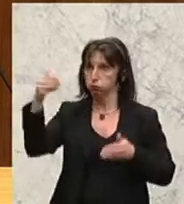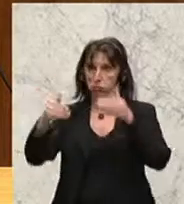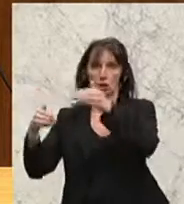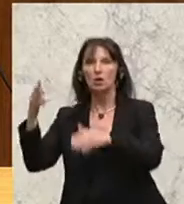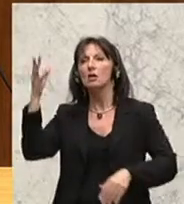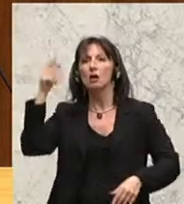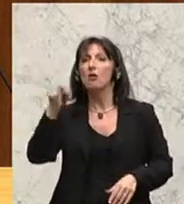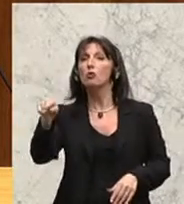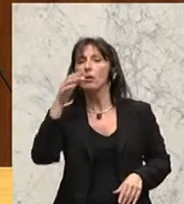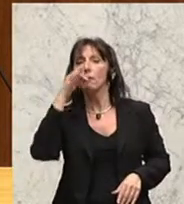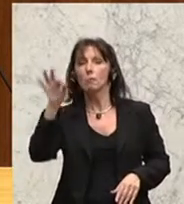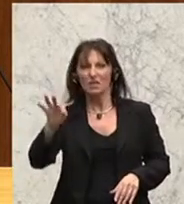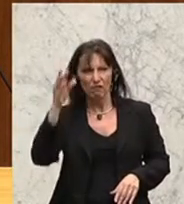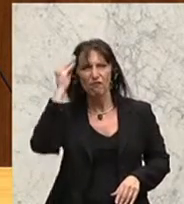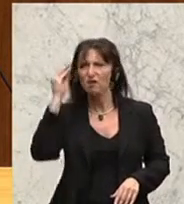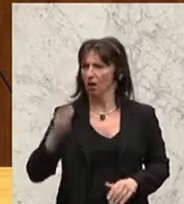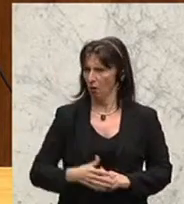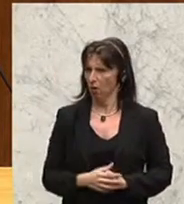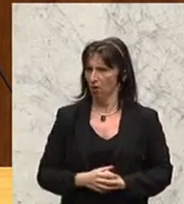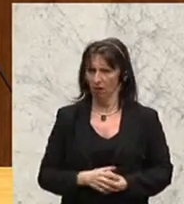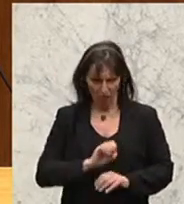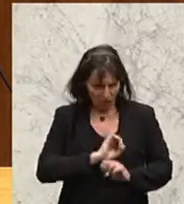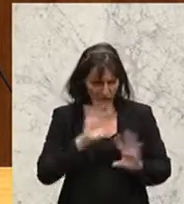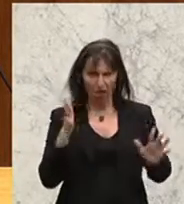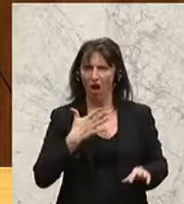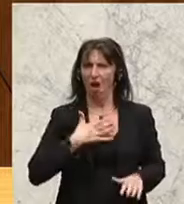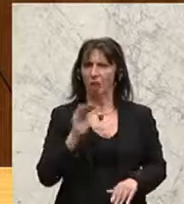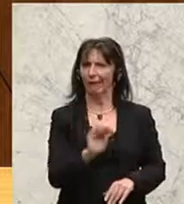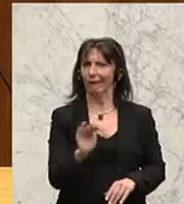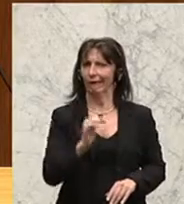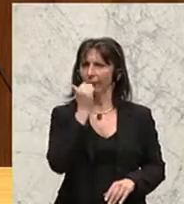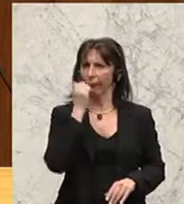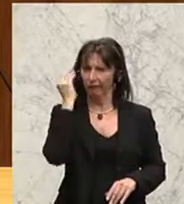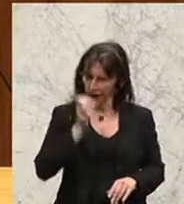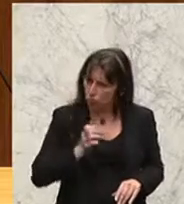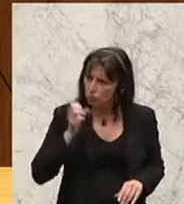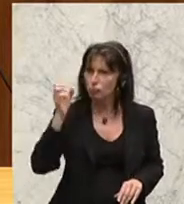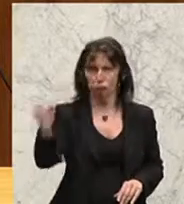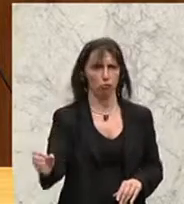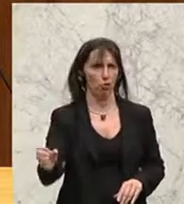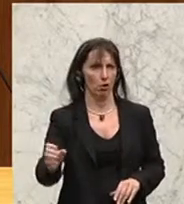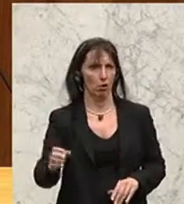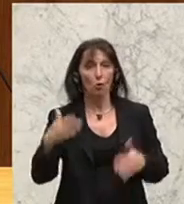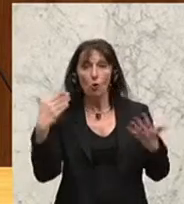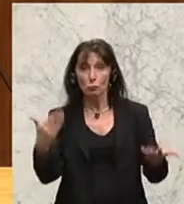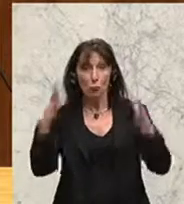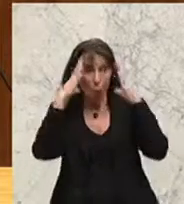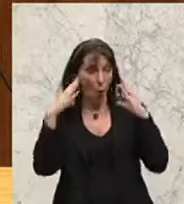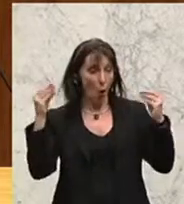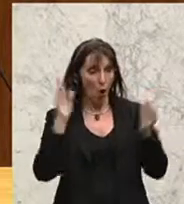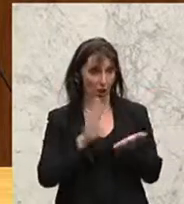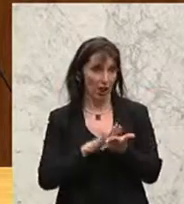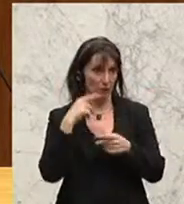Na, was glauben Sie, was der Herr Landeshauptmann für Probleme kriegt mit seiner öffentlichen Schule? Und genau um das geht es. Genau das hat in den Niederlanden funktioniert.